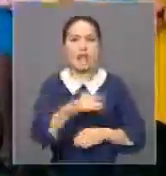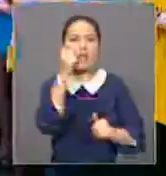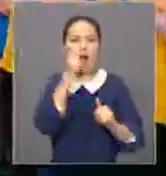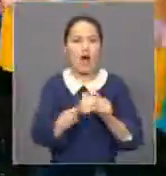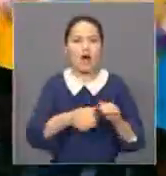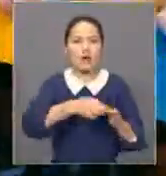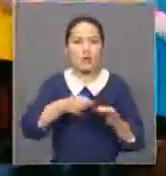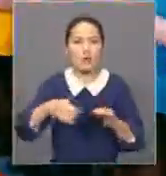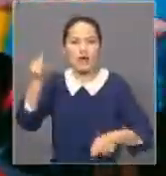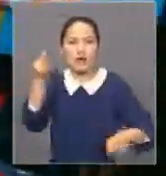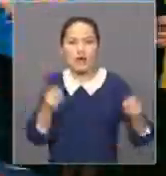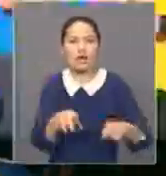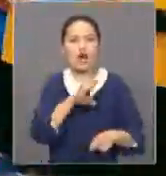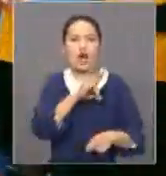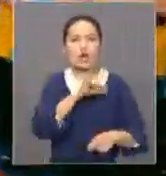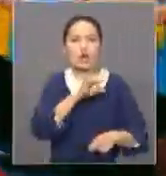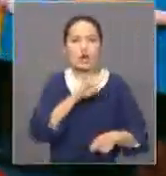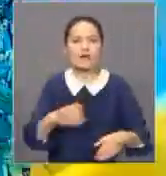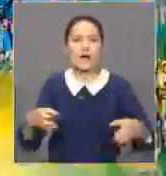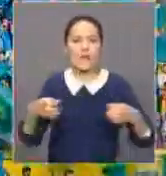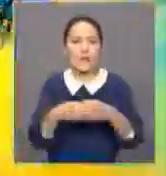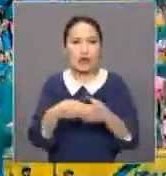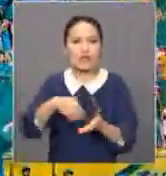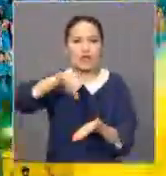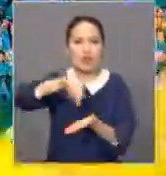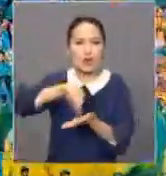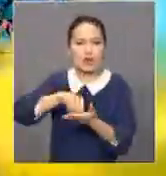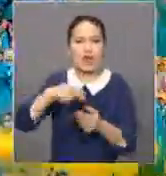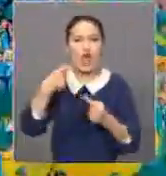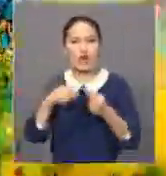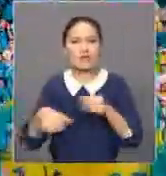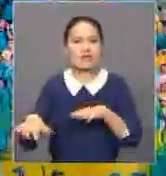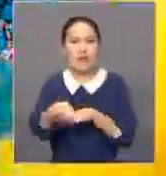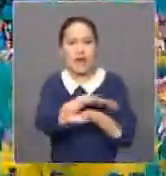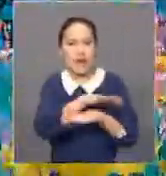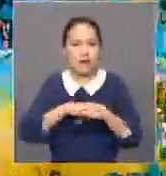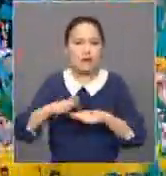Құртан партиясының үшелермен өзгеде жұтшын